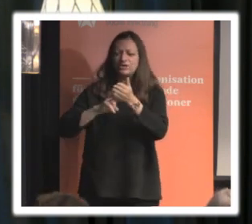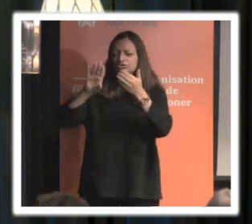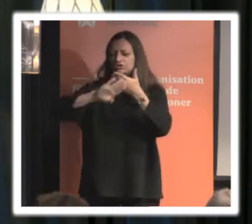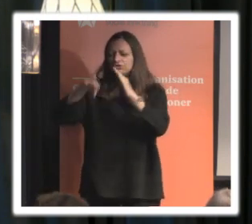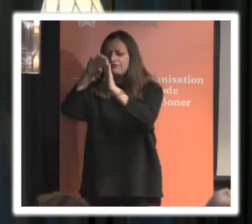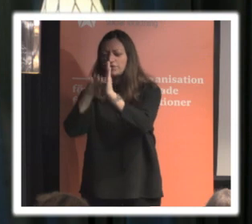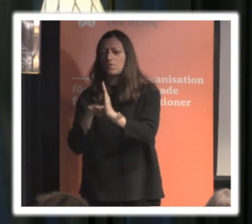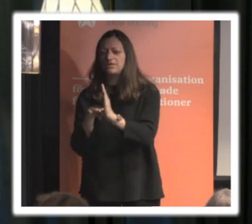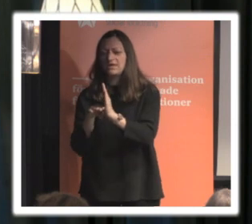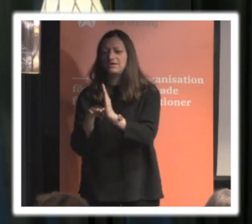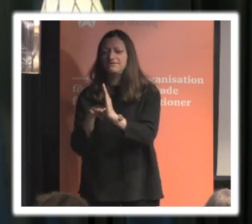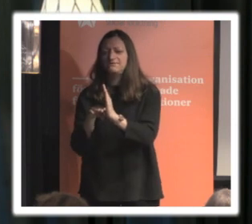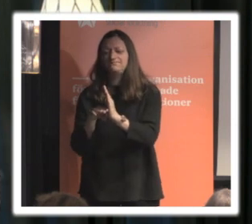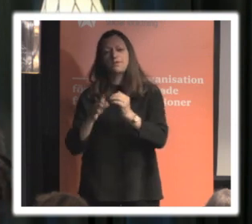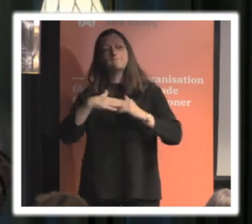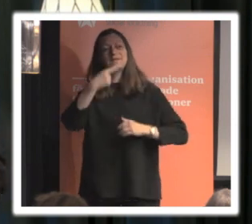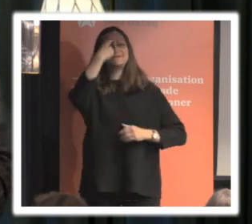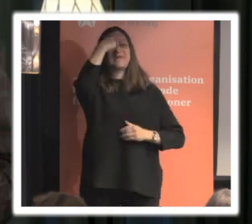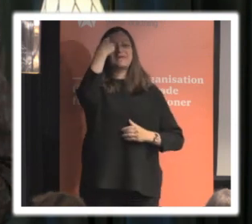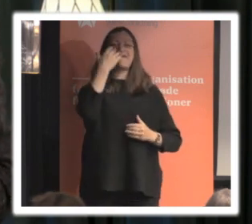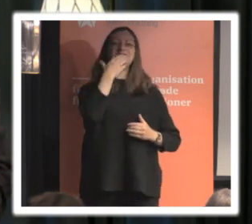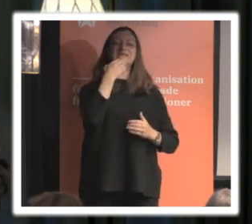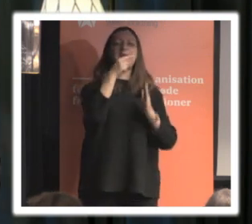på de principer som står bakom